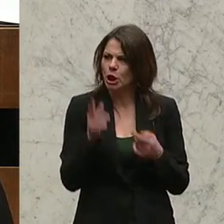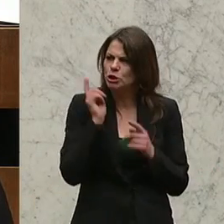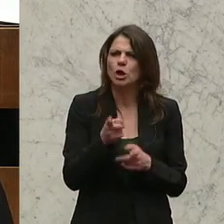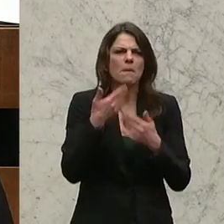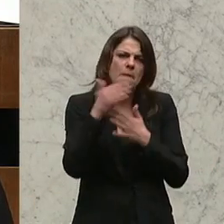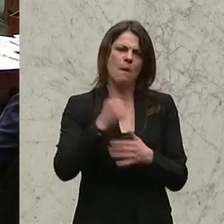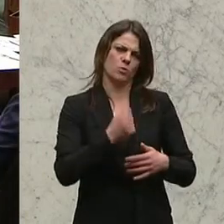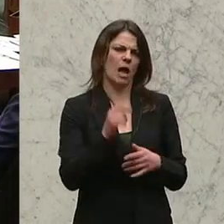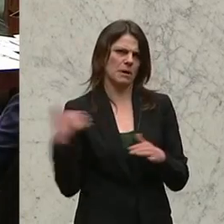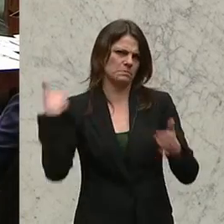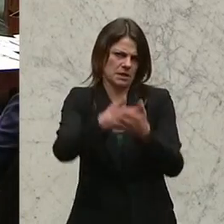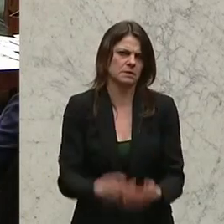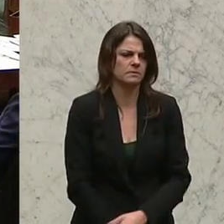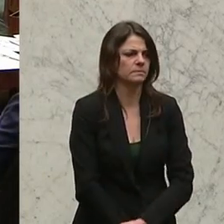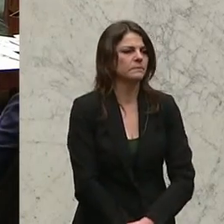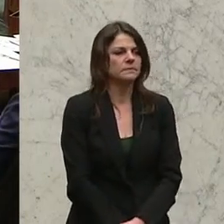mehr daran, als wir bis jetzt machen.